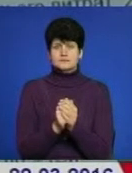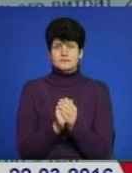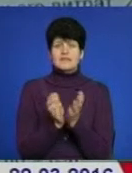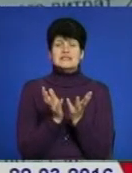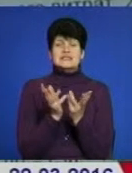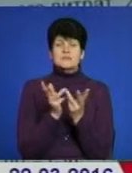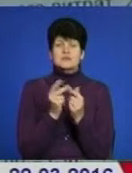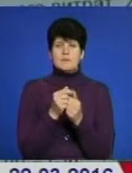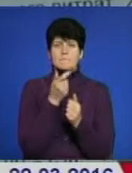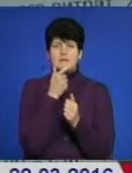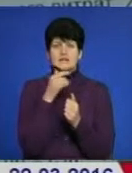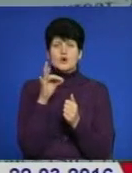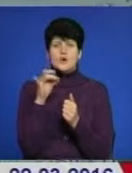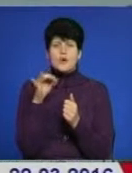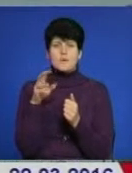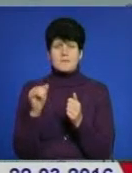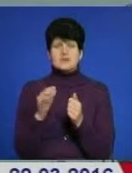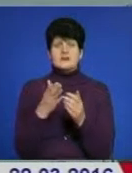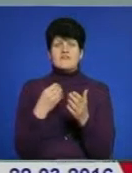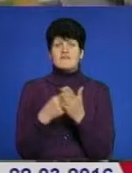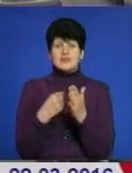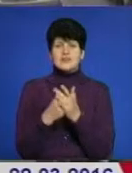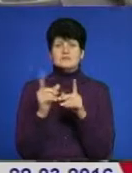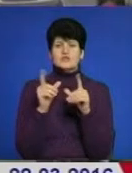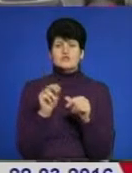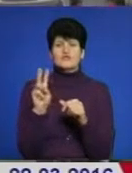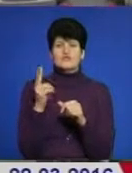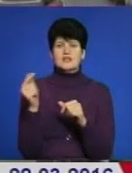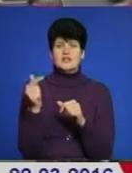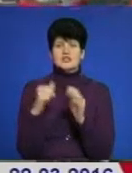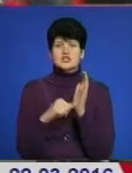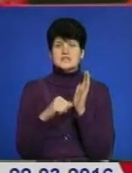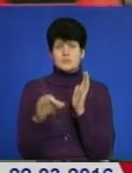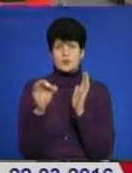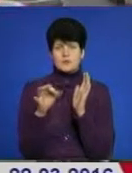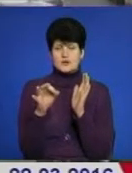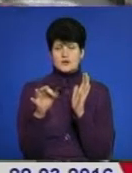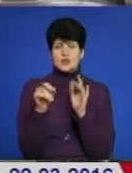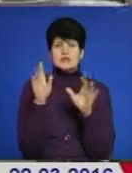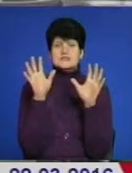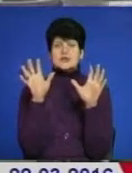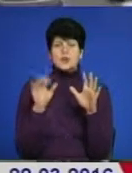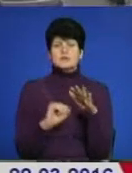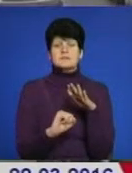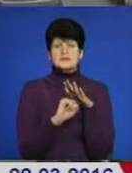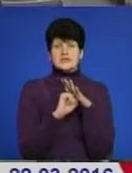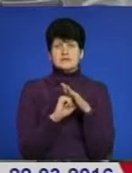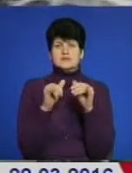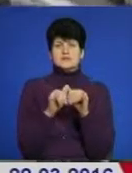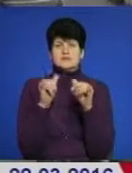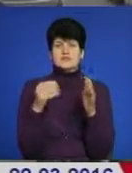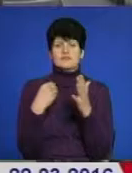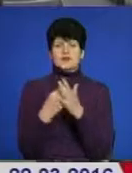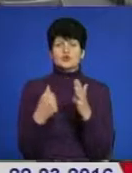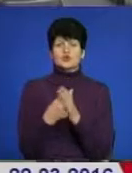підрахунками пана Романа, рентабельна вартість проїзду – 2 гривні 60 копійок, тож законних підстав для підвищення вартості до